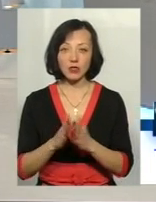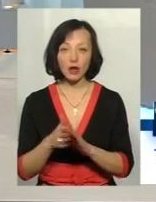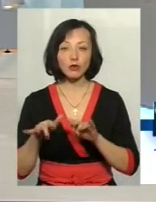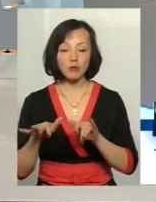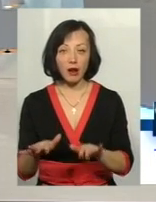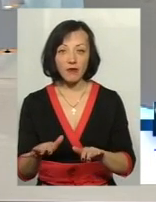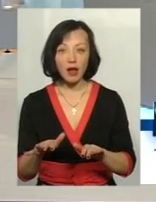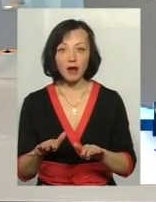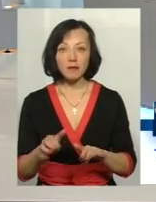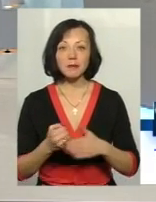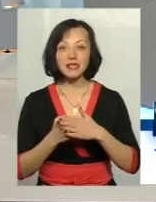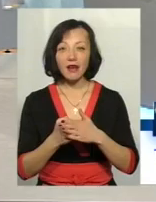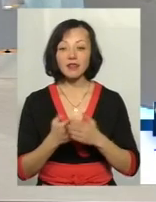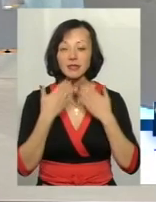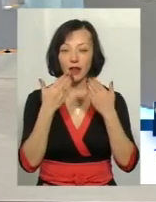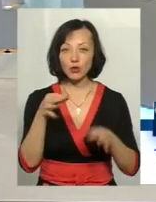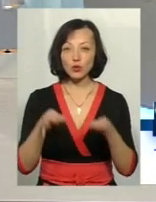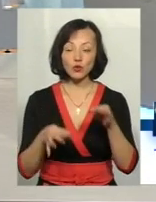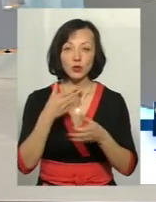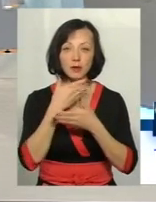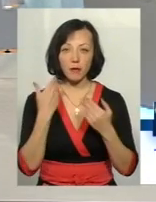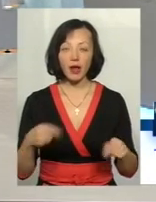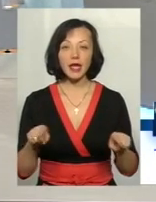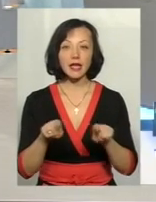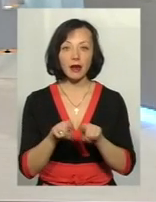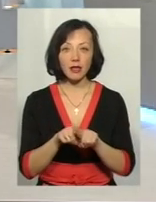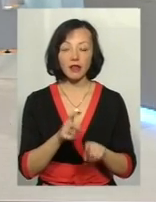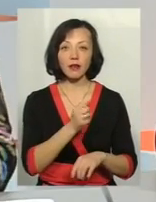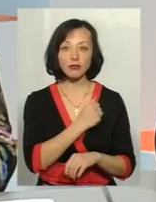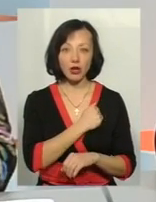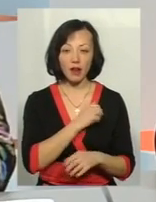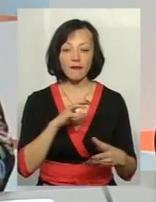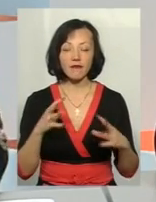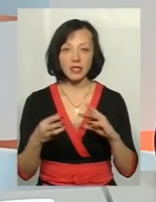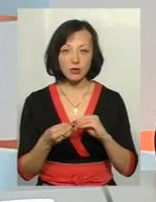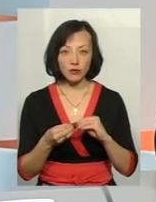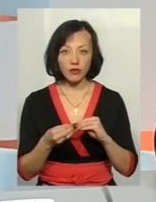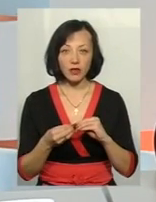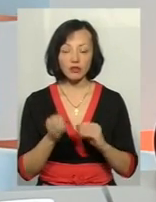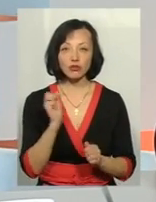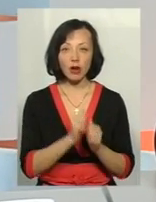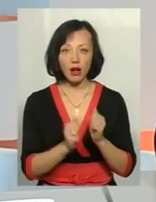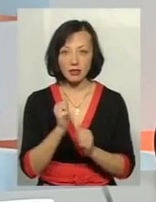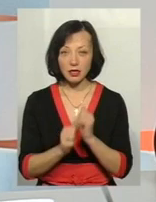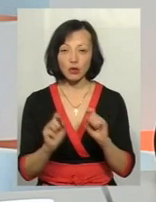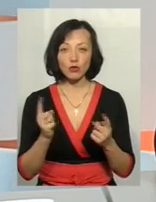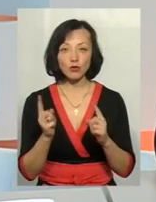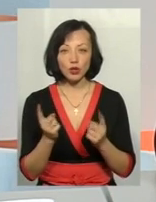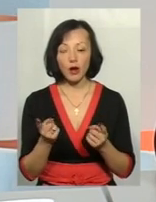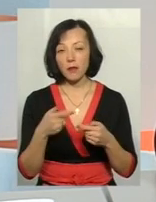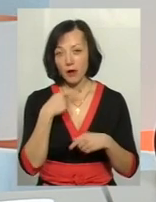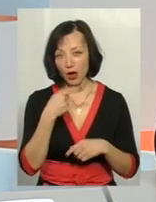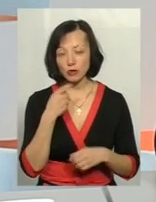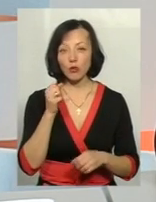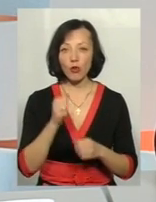підстави для звернення до суду немає. І такі, на жаль, висновки, вони досить часті, оскільки, ми говоримо,